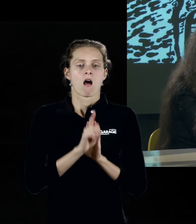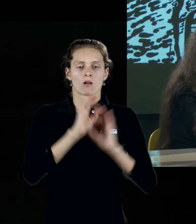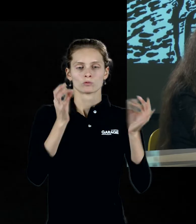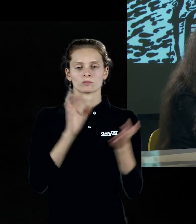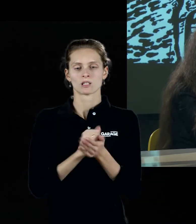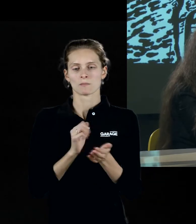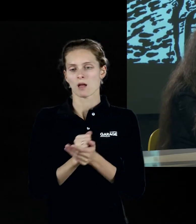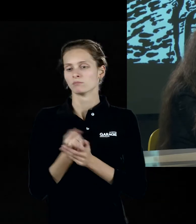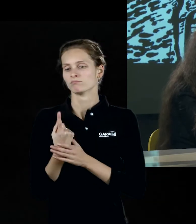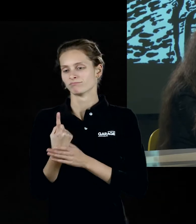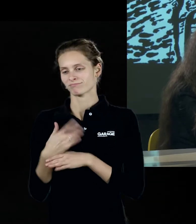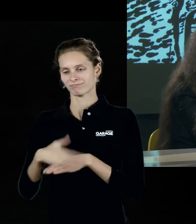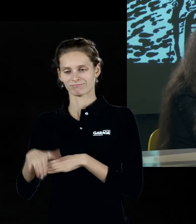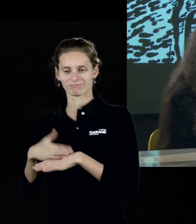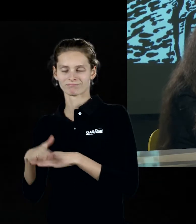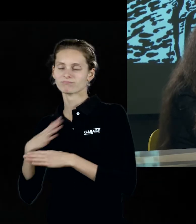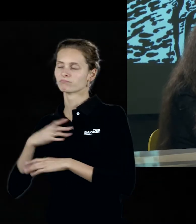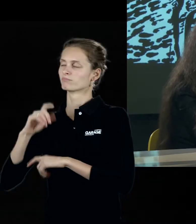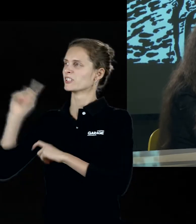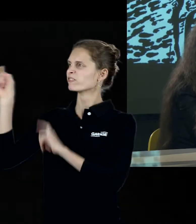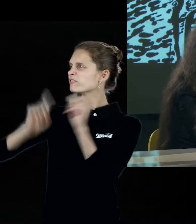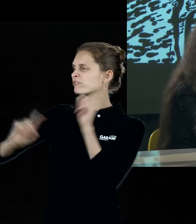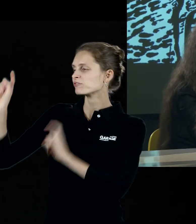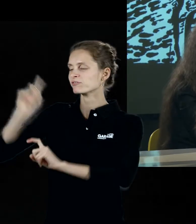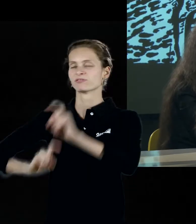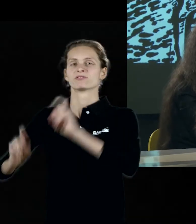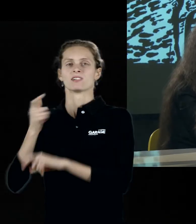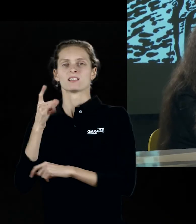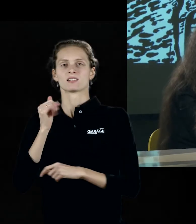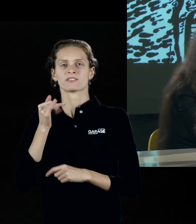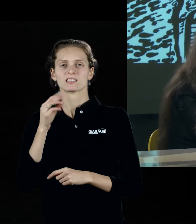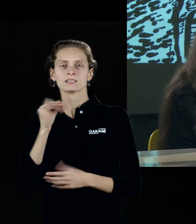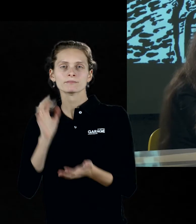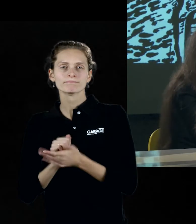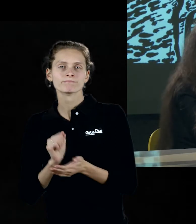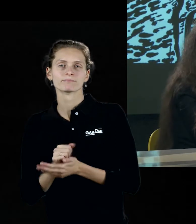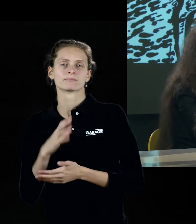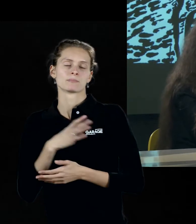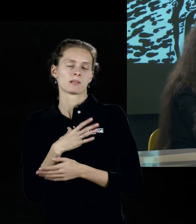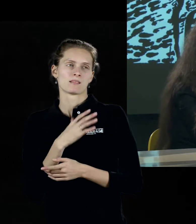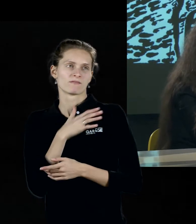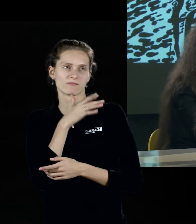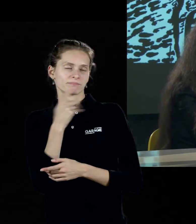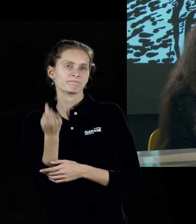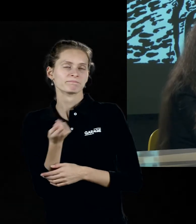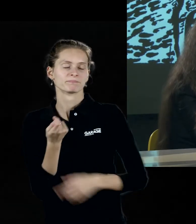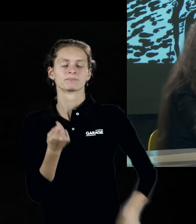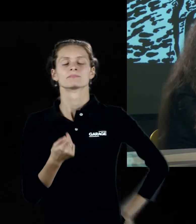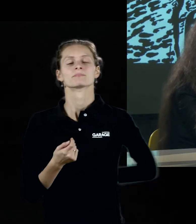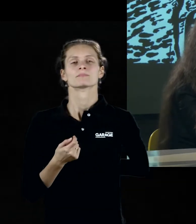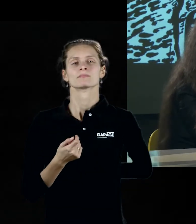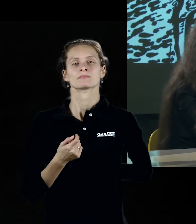современное искусство с улиц. Он занимался стрит-артом, занимался граффити короткое время. И